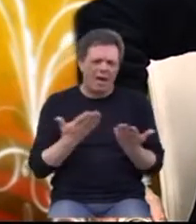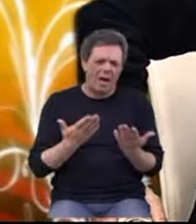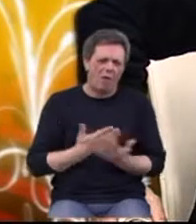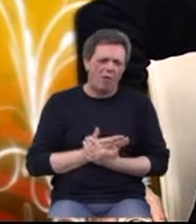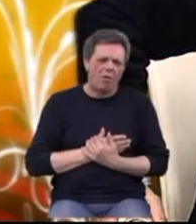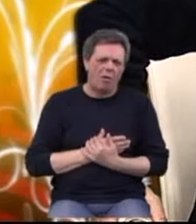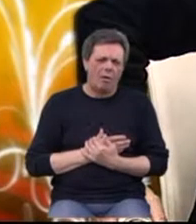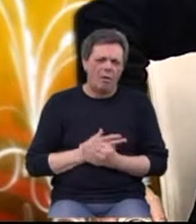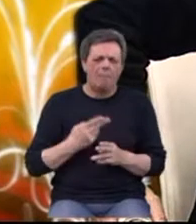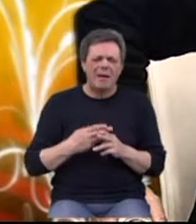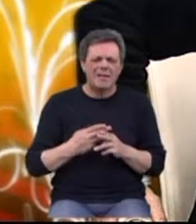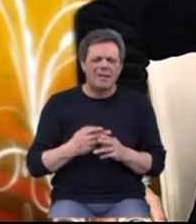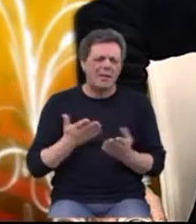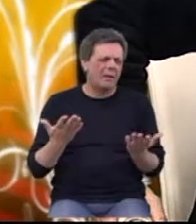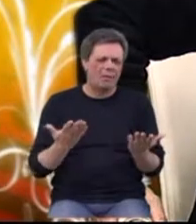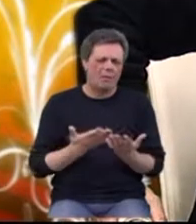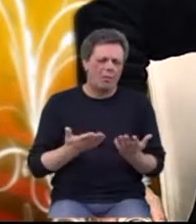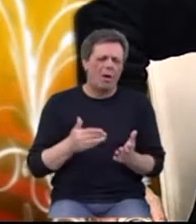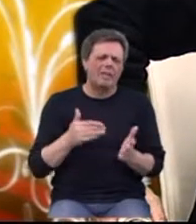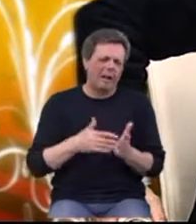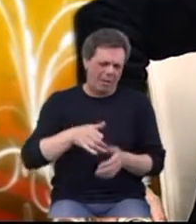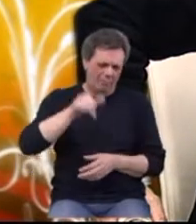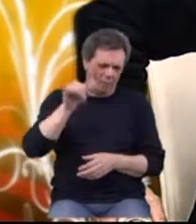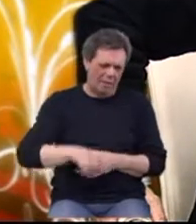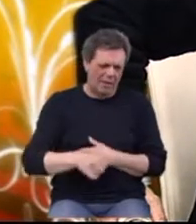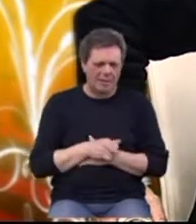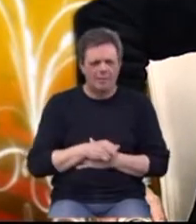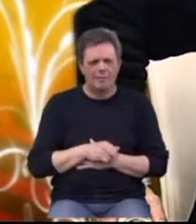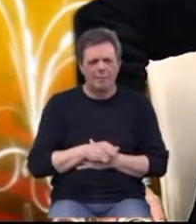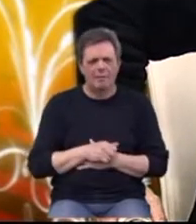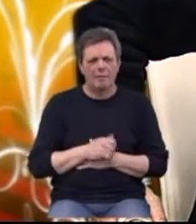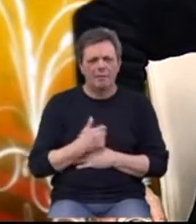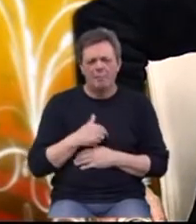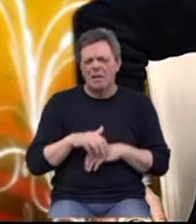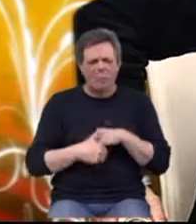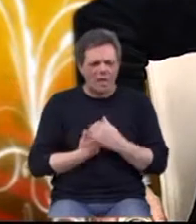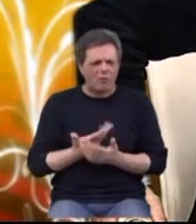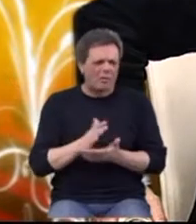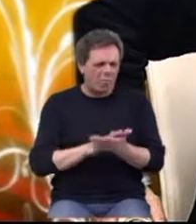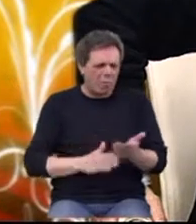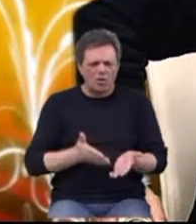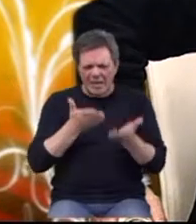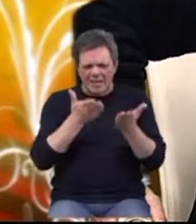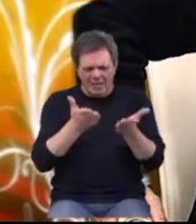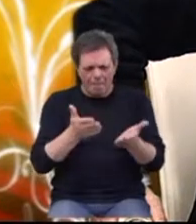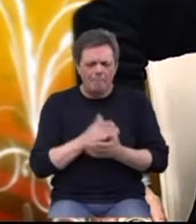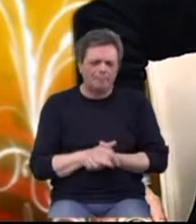pacijenti koje se treba operirati. Mi smo zadovoljni da smo krenuli s tim vidom